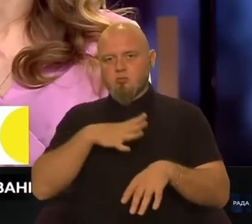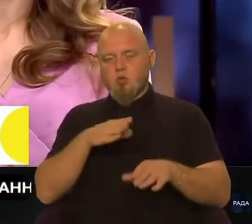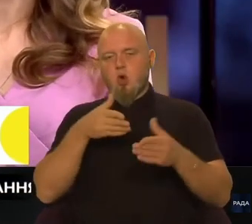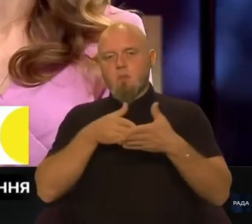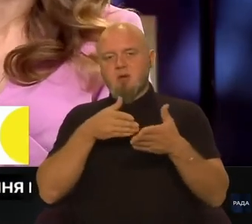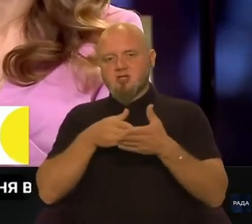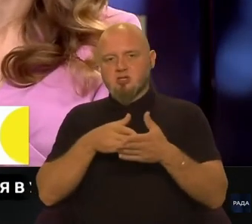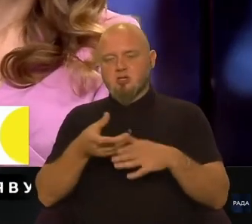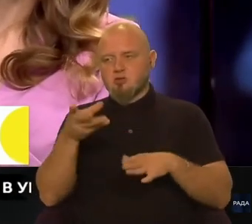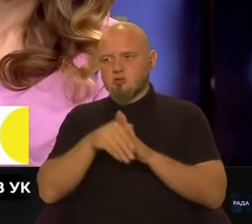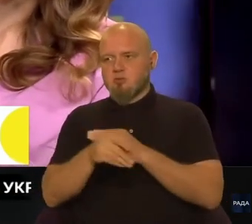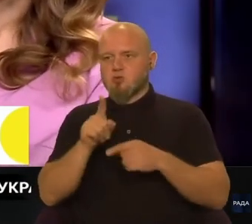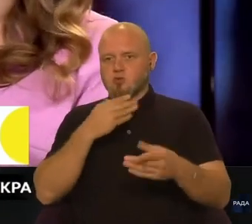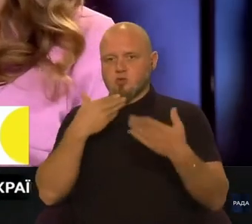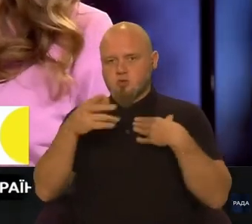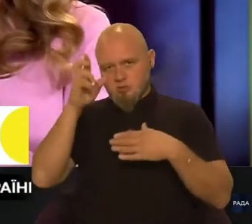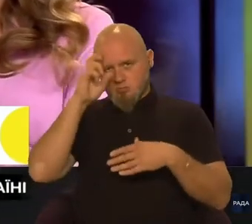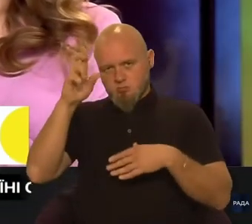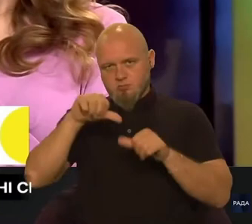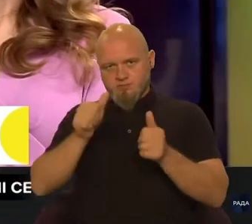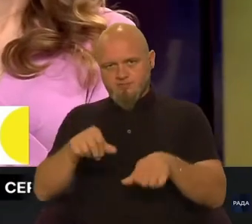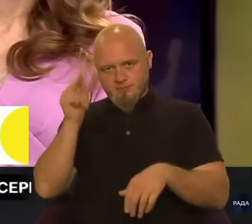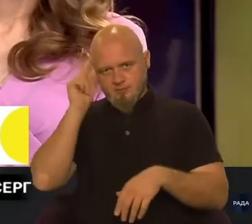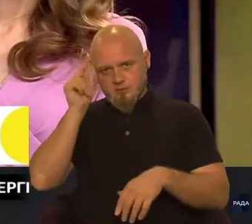обмеження, зокрема, що стосується бюджету.